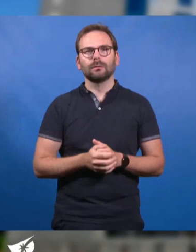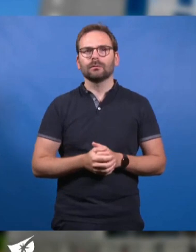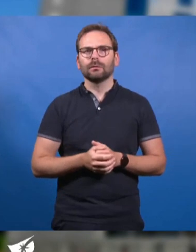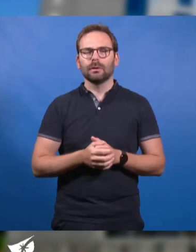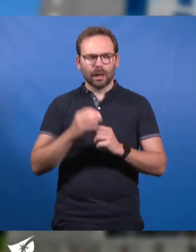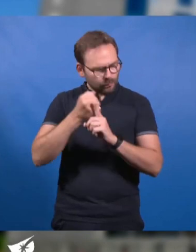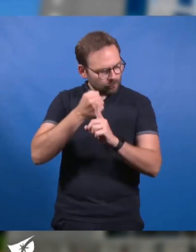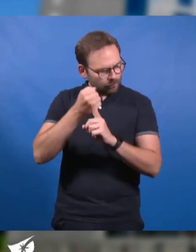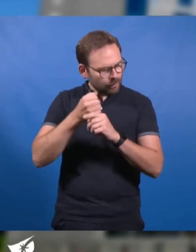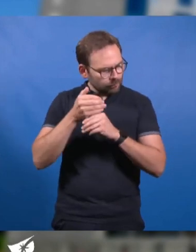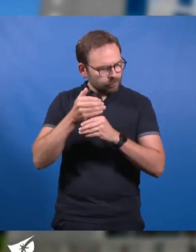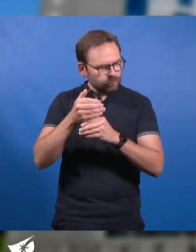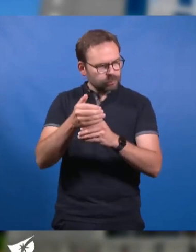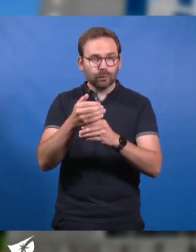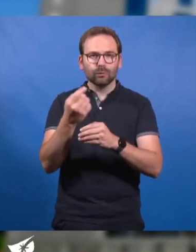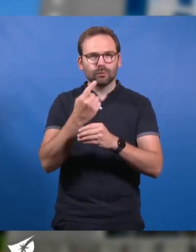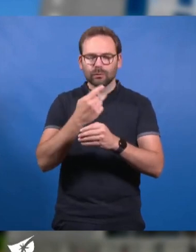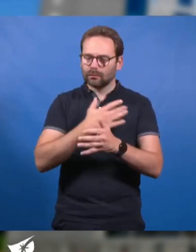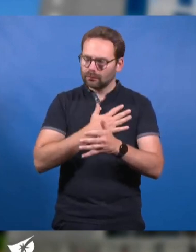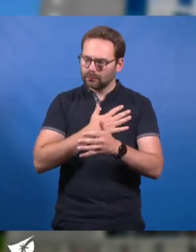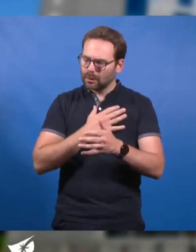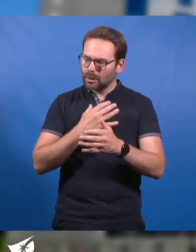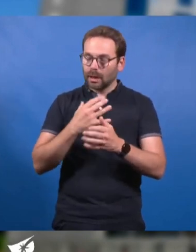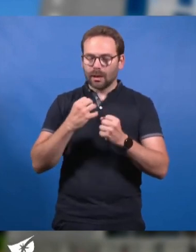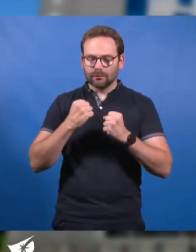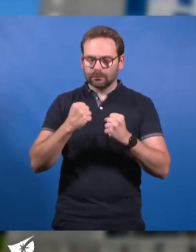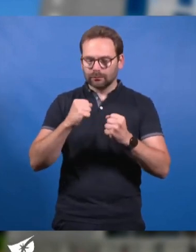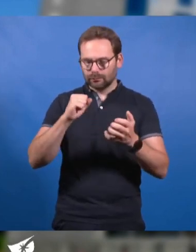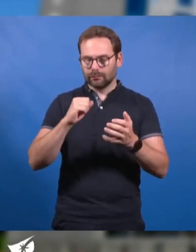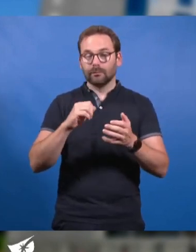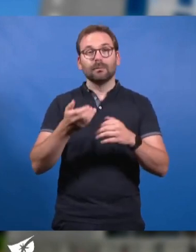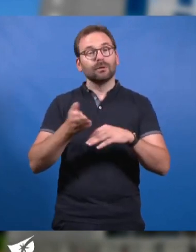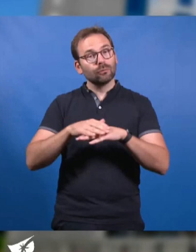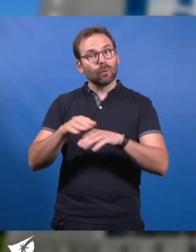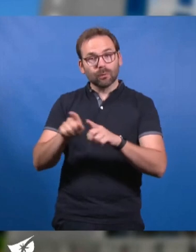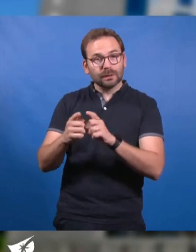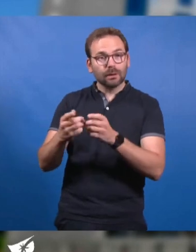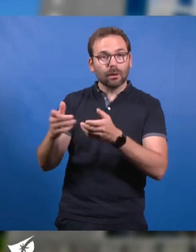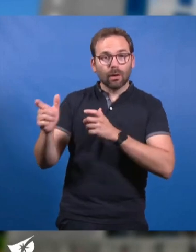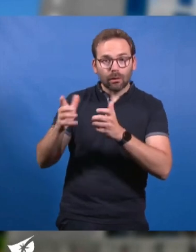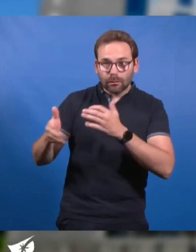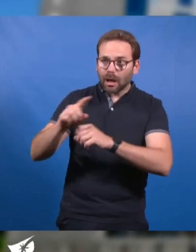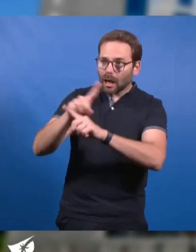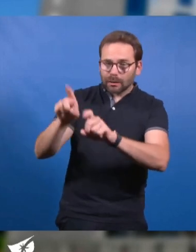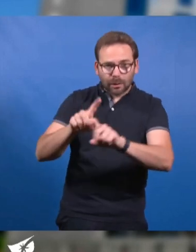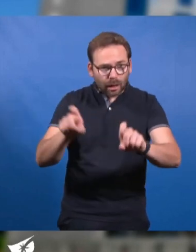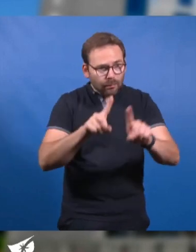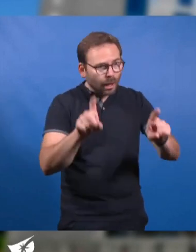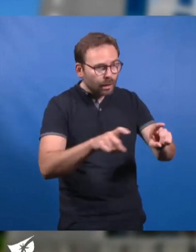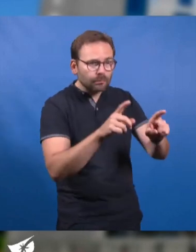les combats qui lui tenaient à cœur, avec une grande détermination, mais aussi beaucoup de respect pour ses interlocuteurs dans leur diversité.